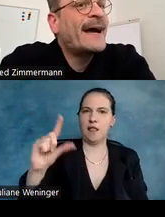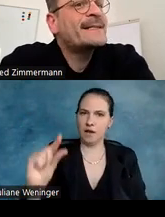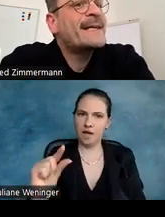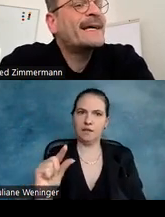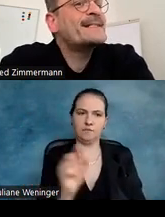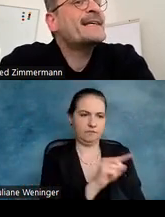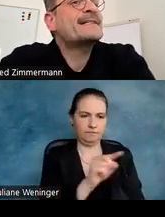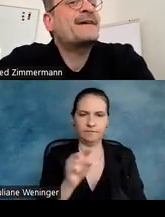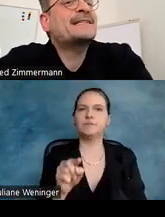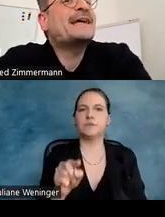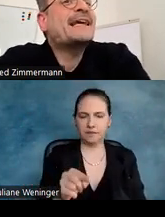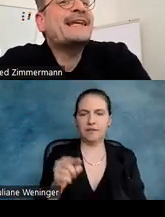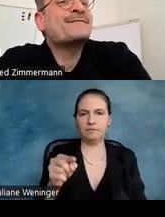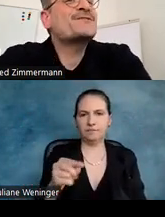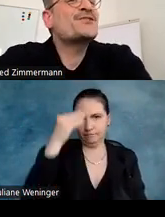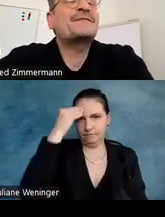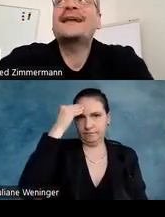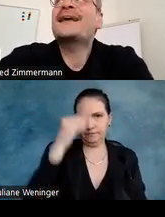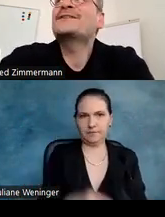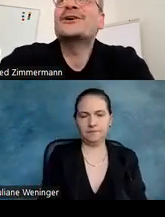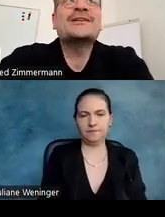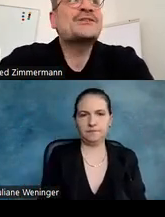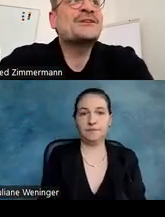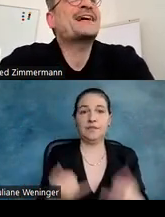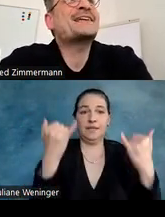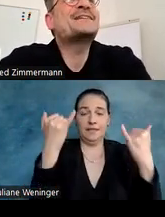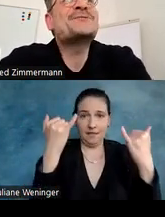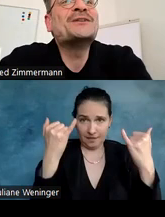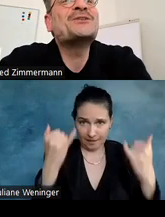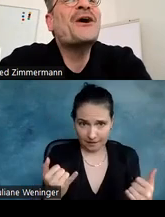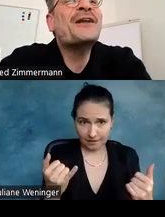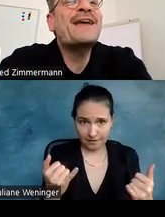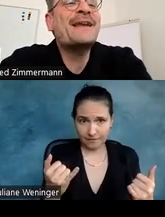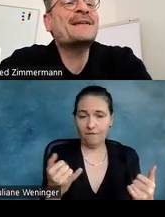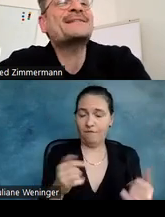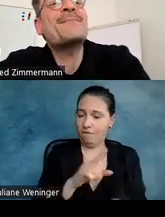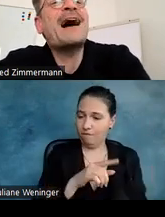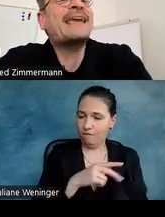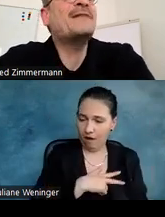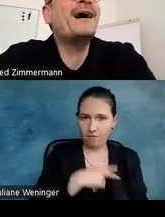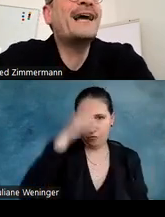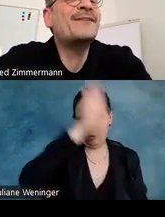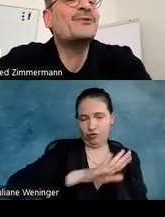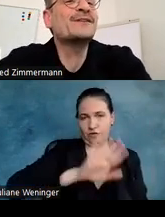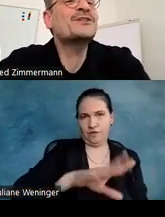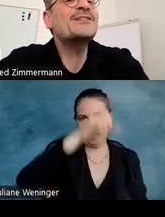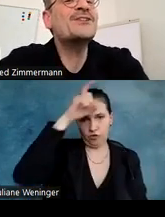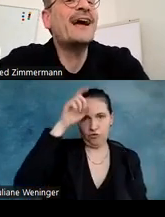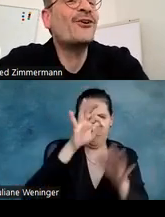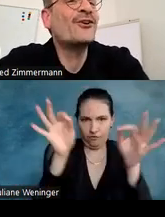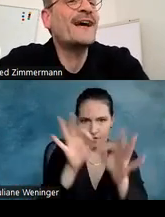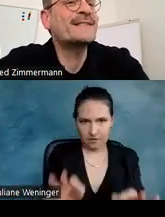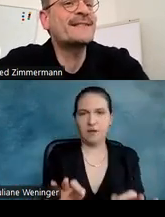Die zweite Sache ist jetzt quasi die Raketenwissenschaft, bei der wir Deutschen tatsächlich zu Ingenieuren werden. Das Thema Erkennbarkeit und